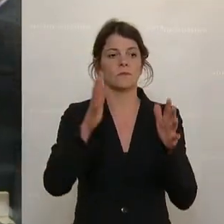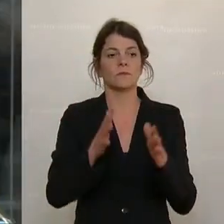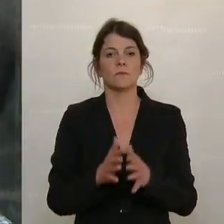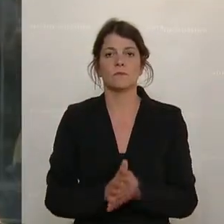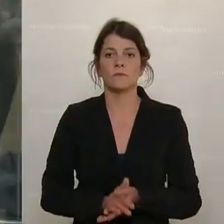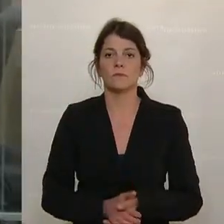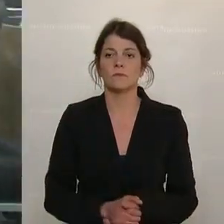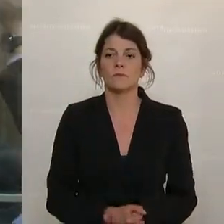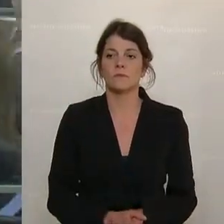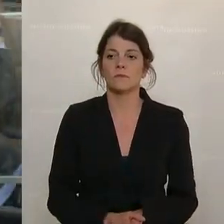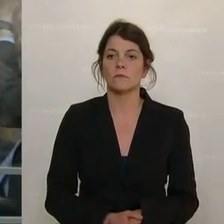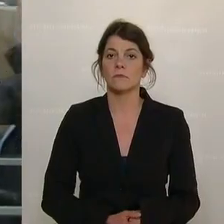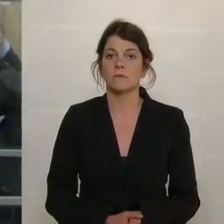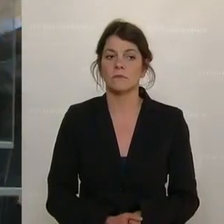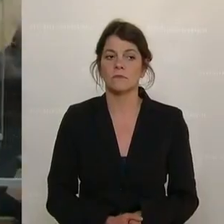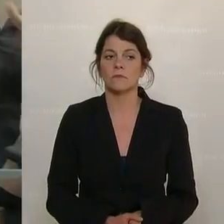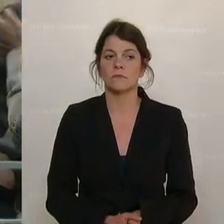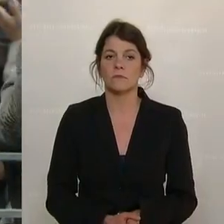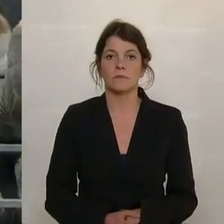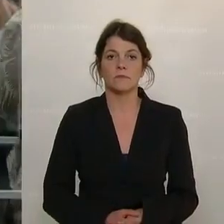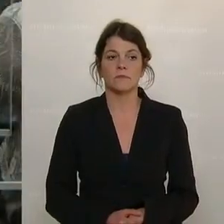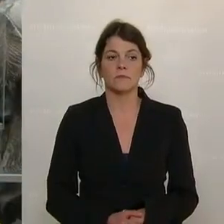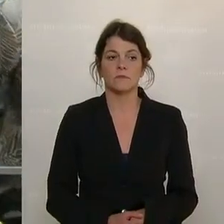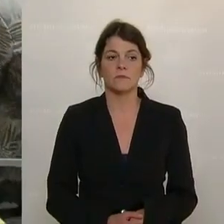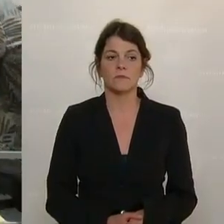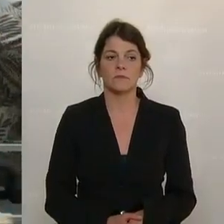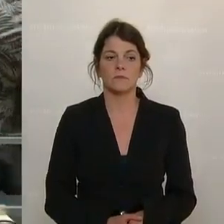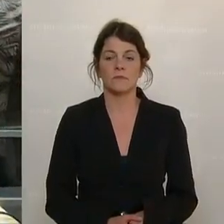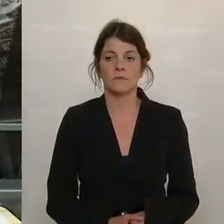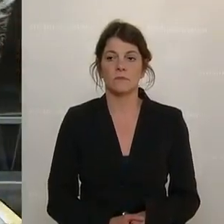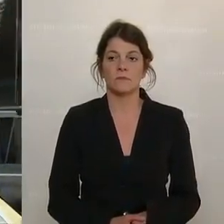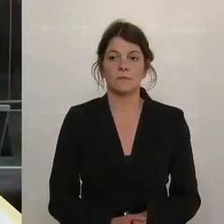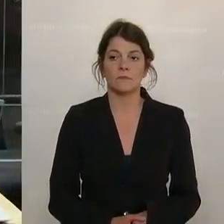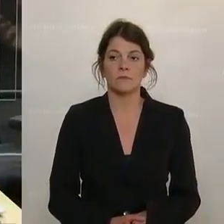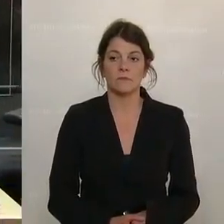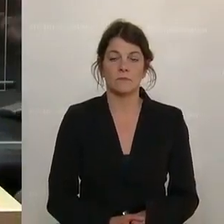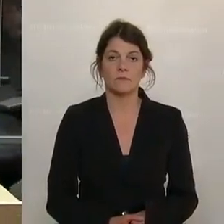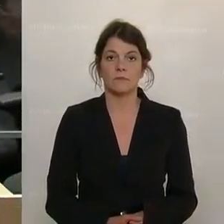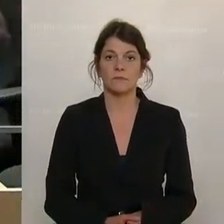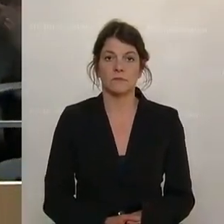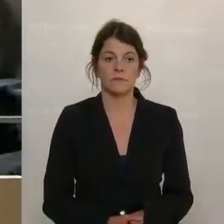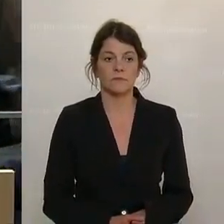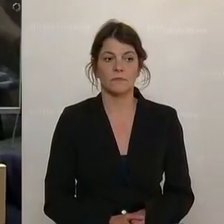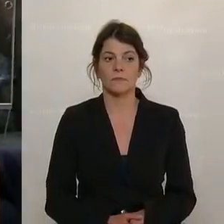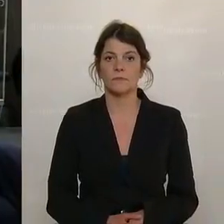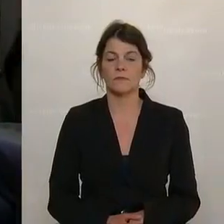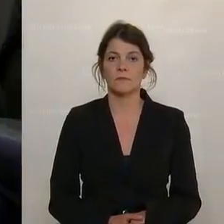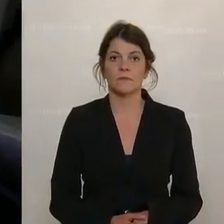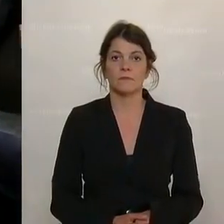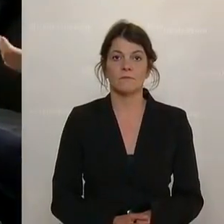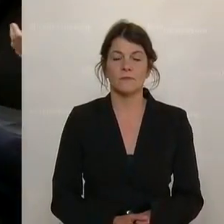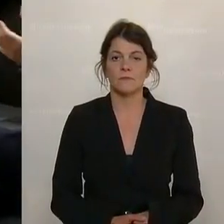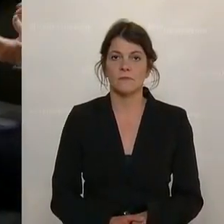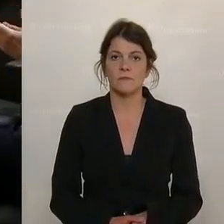Innenminister Karl Nehammer von der ÖVP. Der Innenminister Außerdienst, sagt er, meint Herbert Kickl, sei